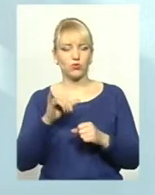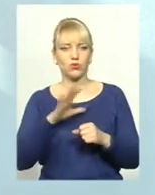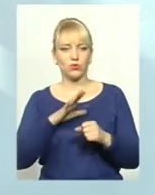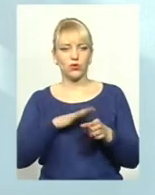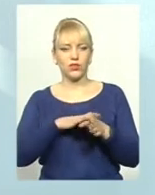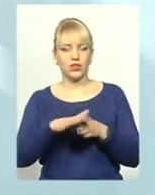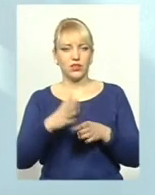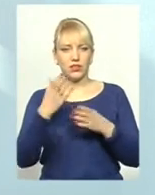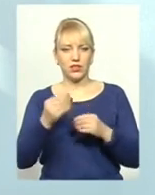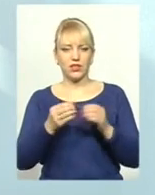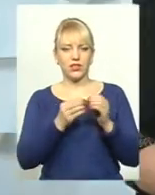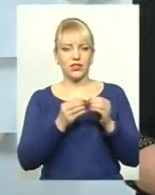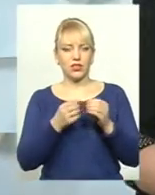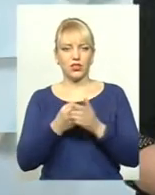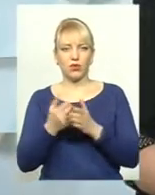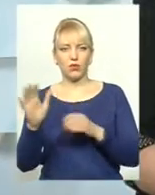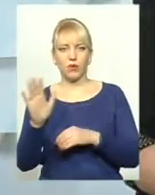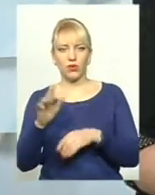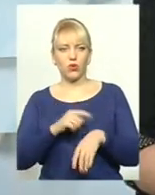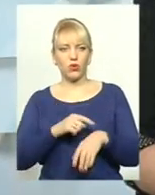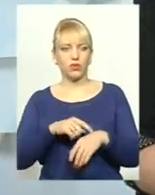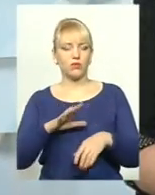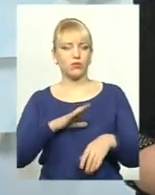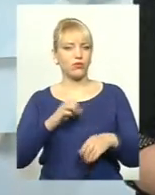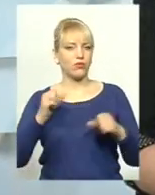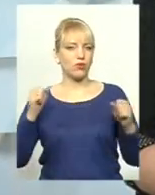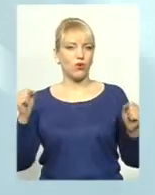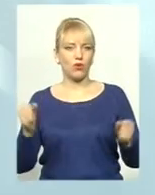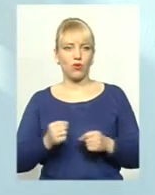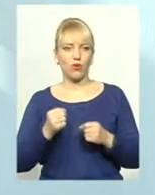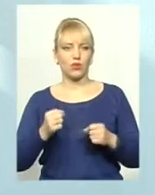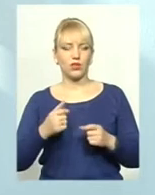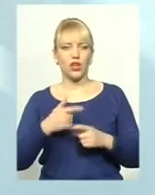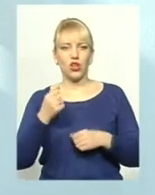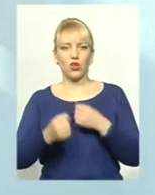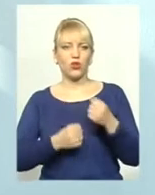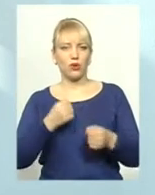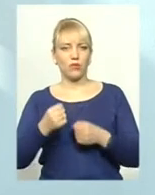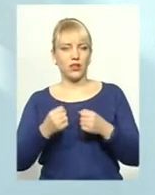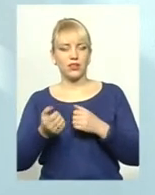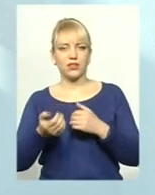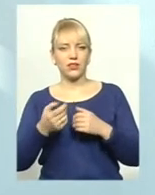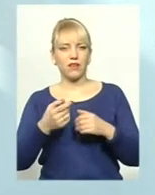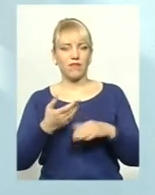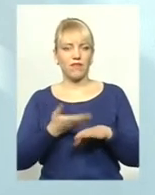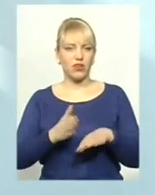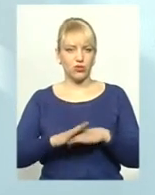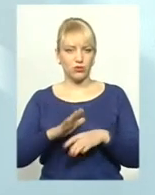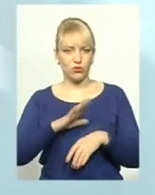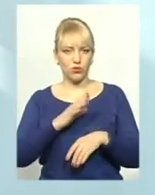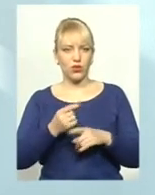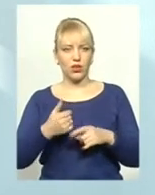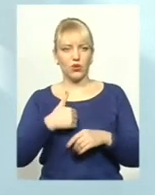з 10-ї години до 5-ї години, добрати це було нереально, тому що за мело снігом був дуже сильний мороз. І мені хочете сказати, у нас